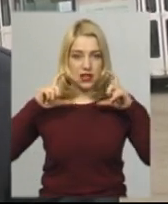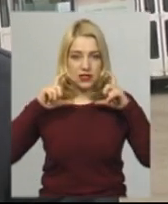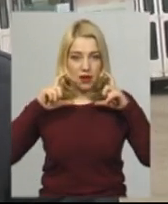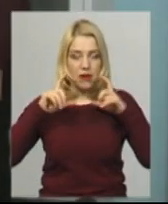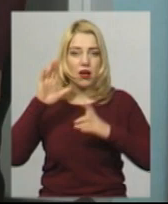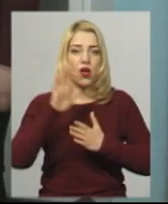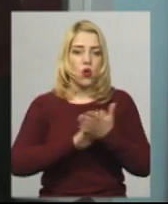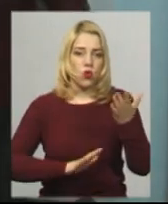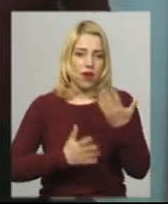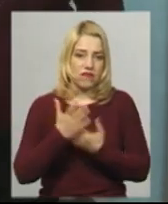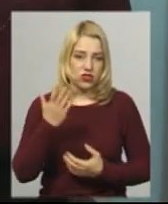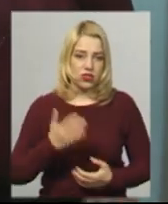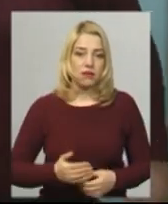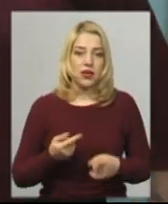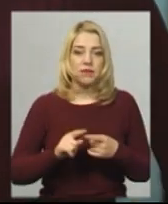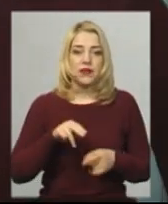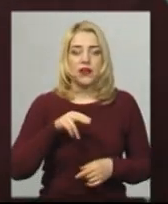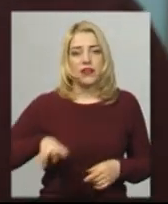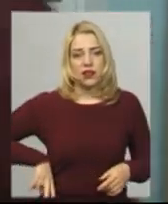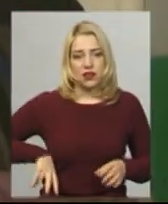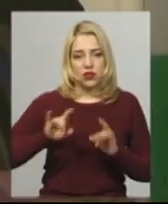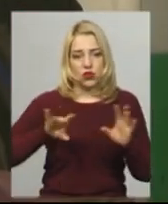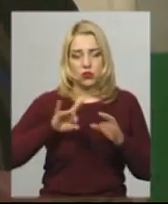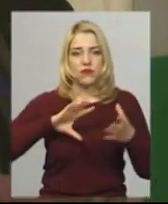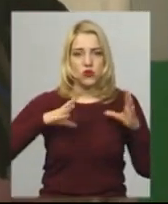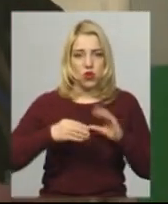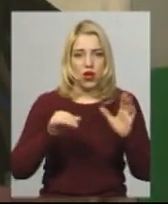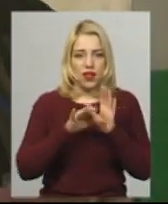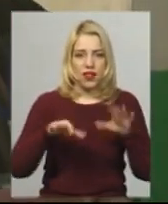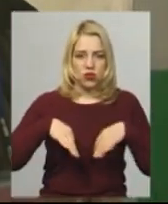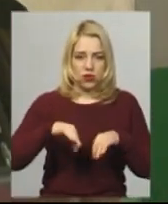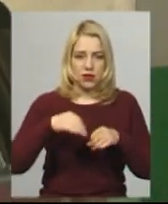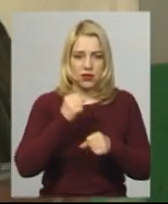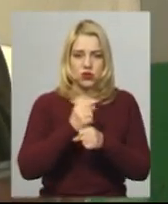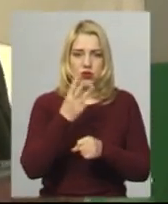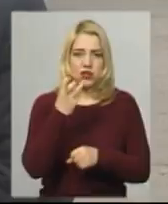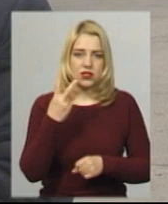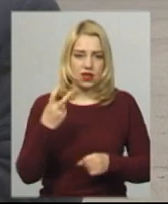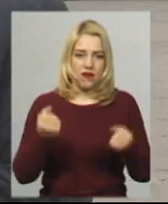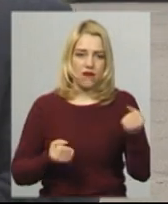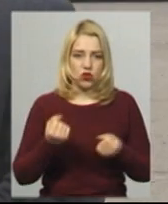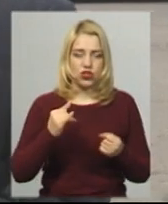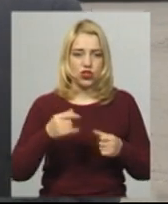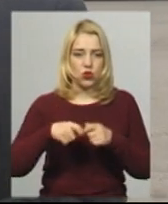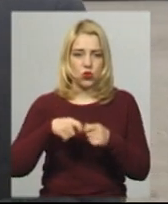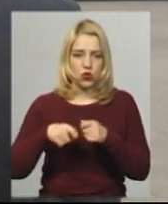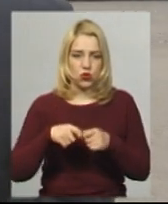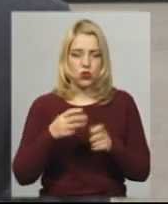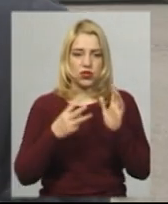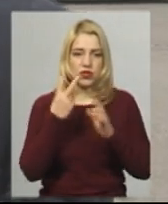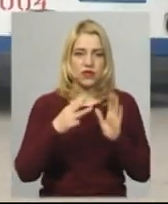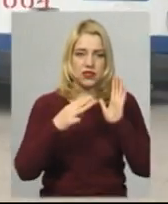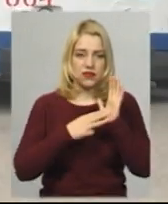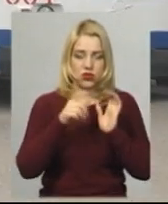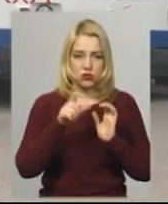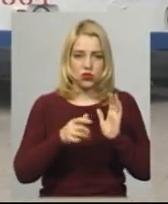рукавичками. Віктор Поломарчук додає, всього в електротрансі працює 302 водії і кондуктори. З них 28 осіб